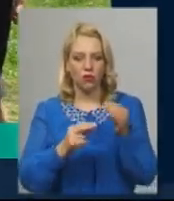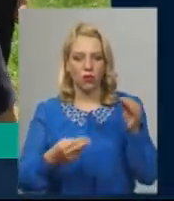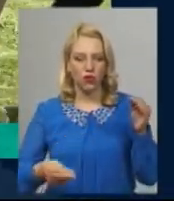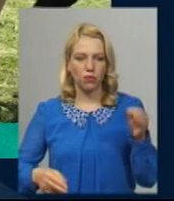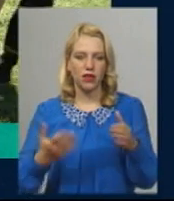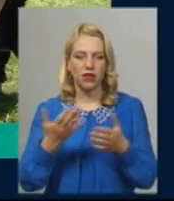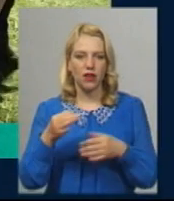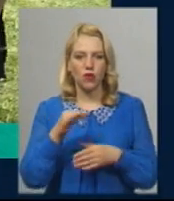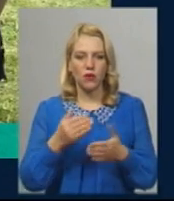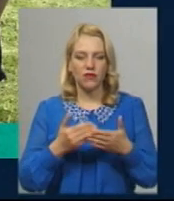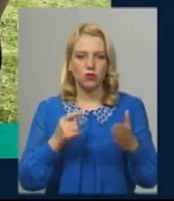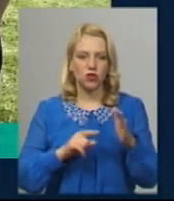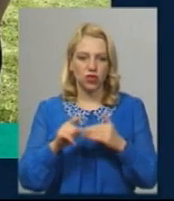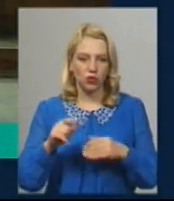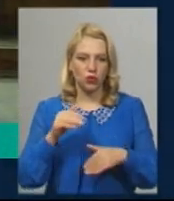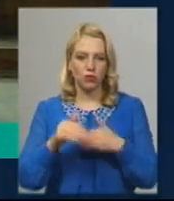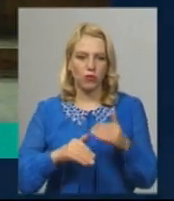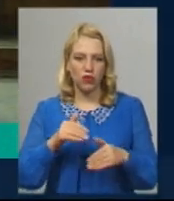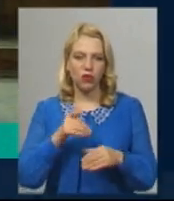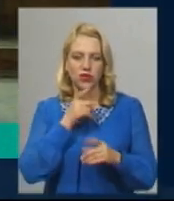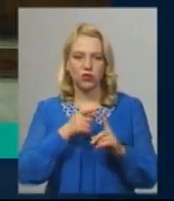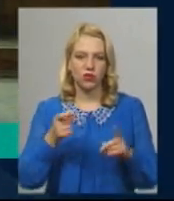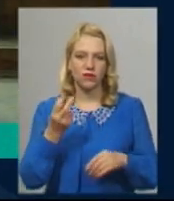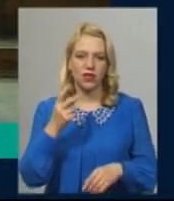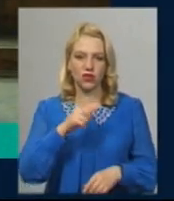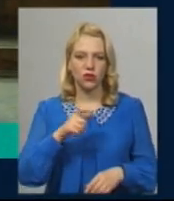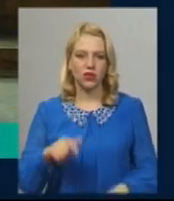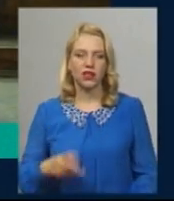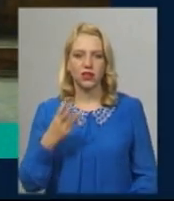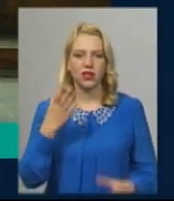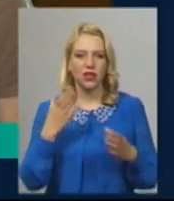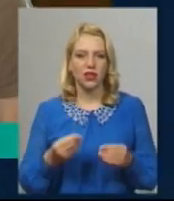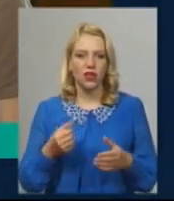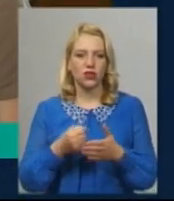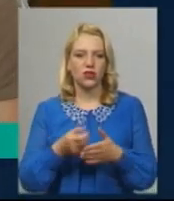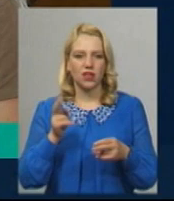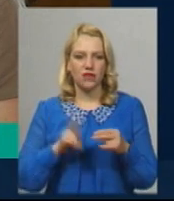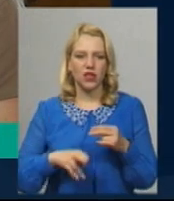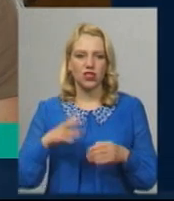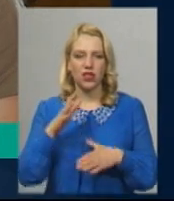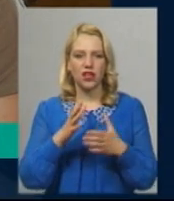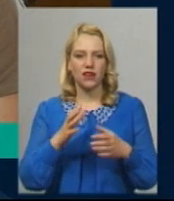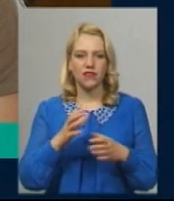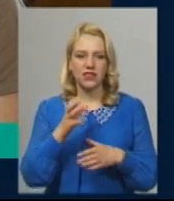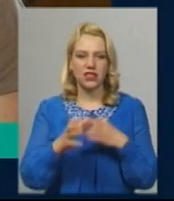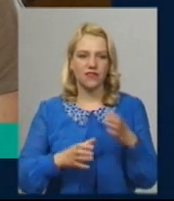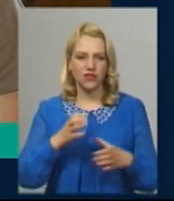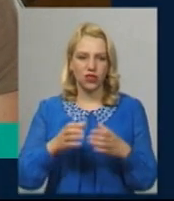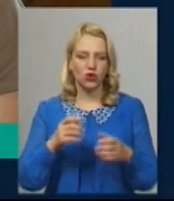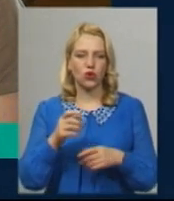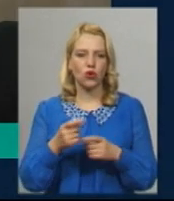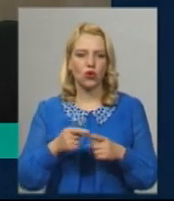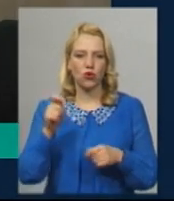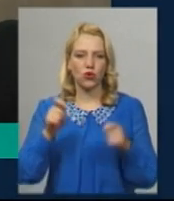початку купального сезону 12 людей Три дні залишилися до завершення народного голосування Всесвітнього музичного фестивалю конкурсу